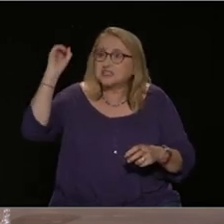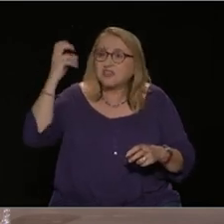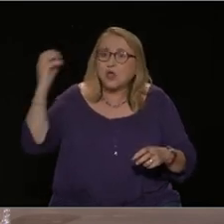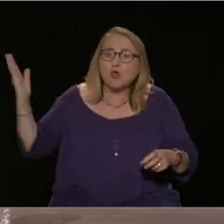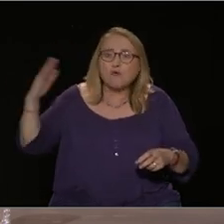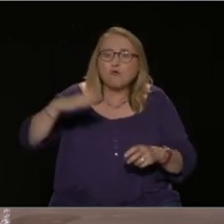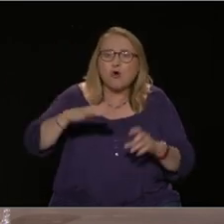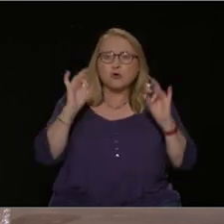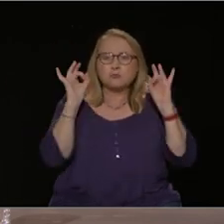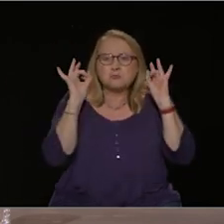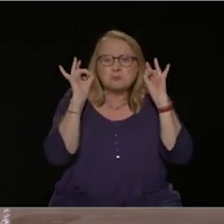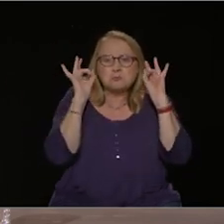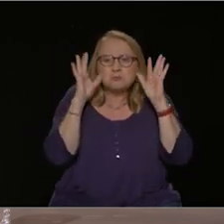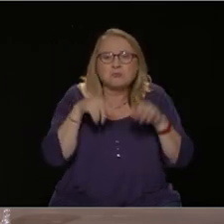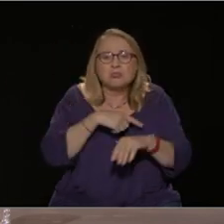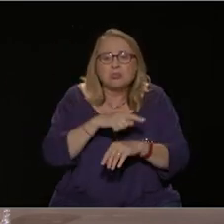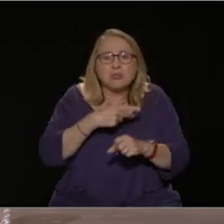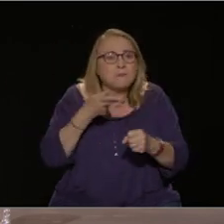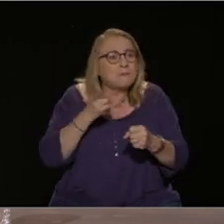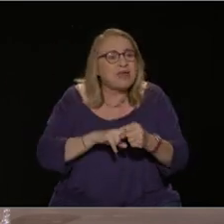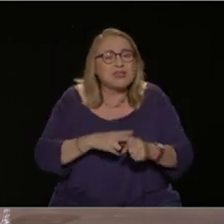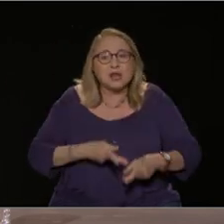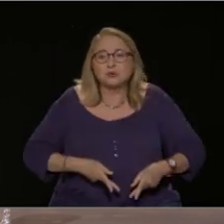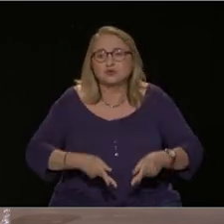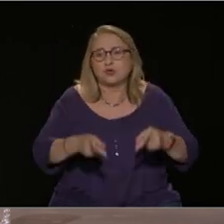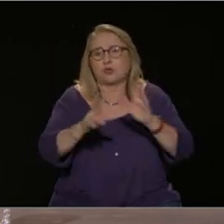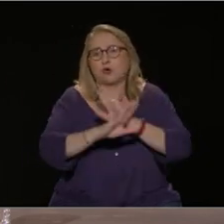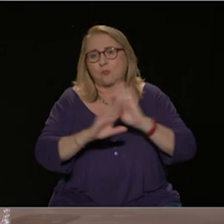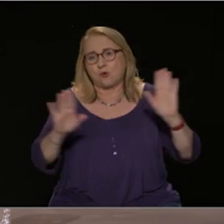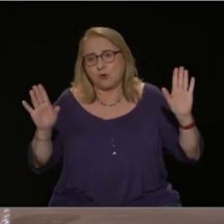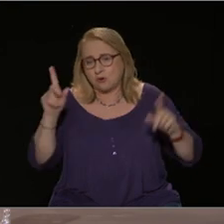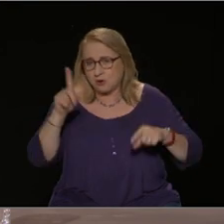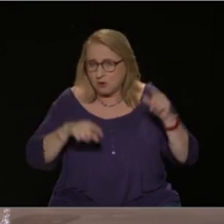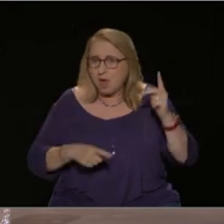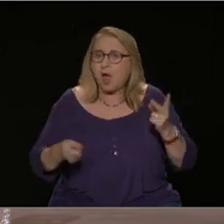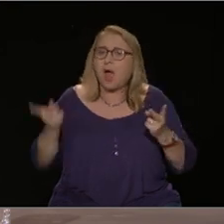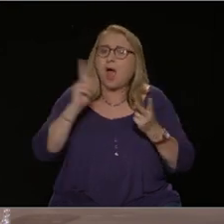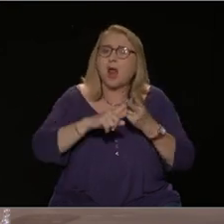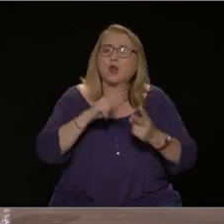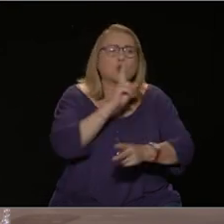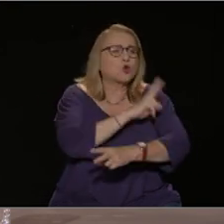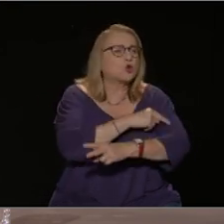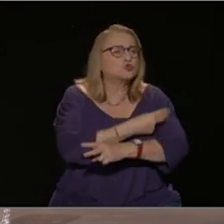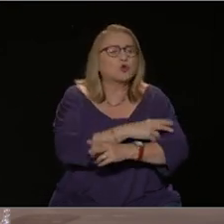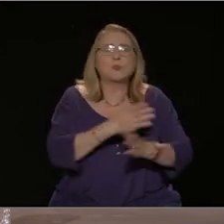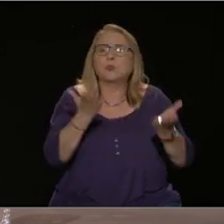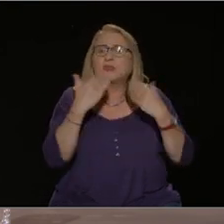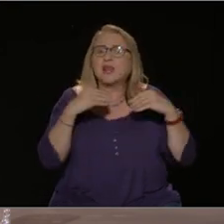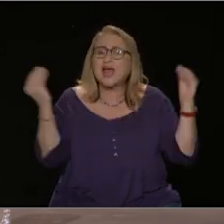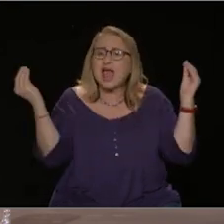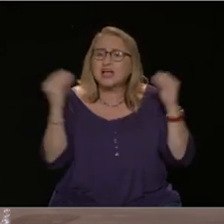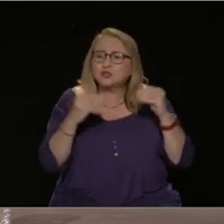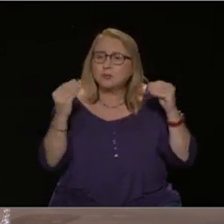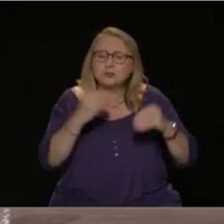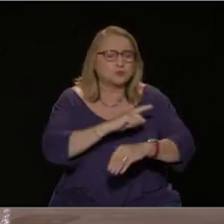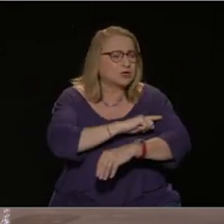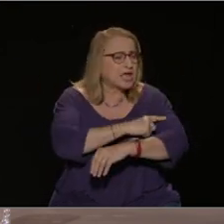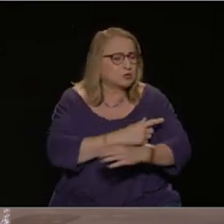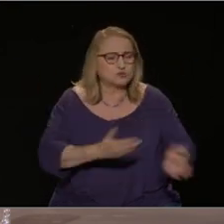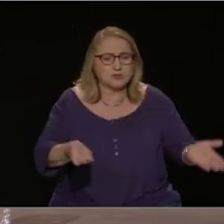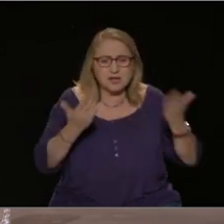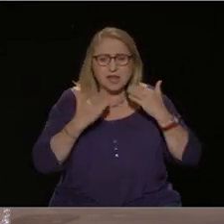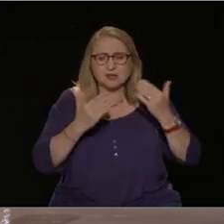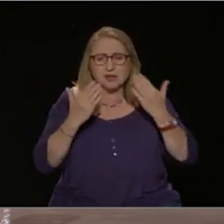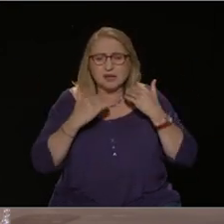για να μην είμαστε σε ένα νοσοκομείο που δεν έχει εξοπλισμό γιατρούς κτλ, υπάρχει μία και μόνη λύση.